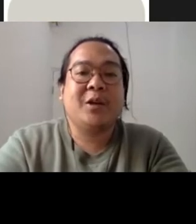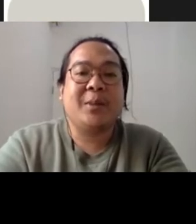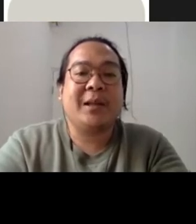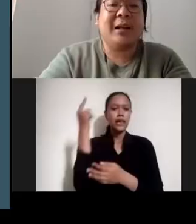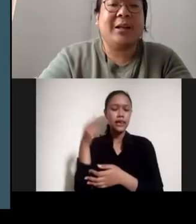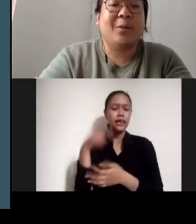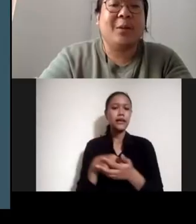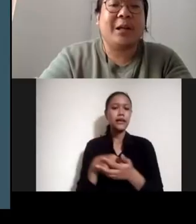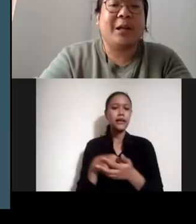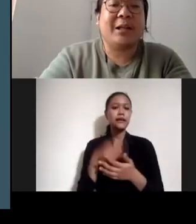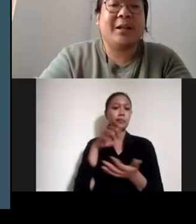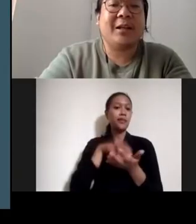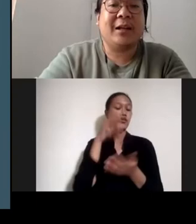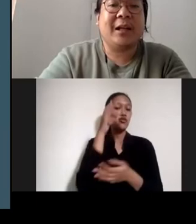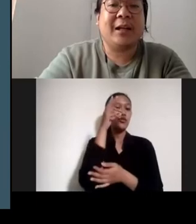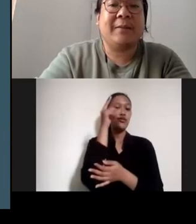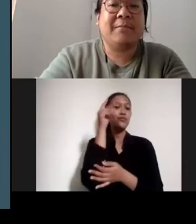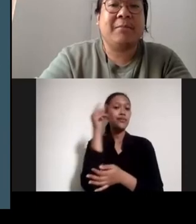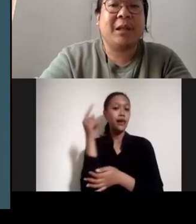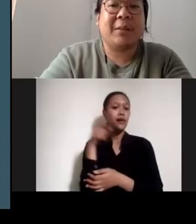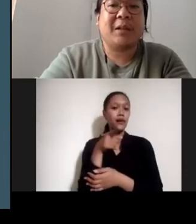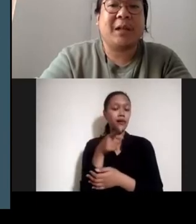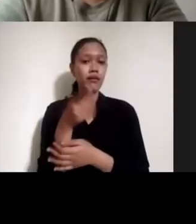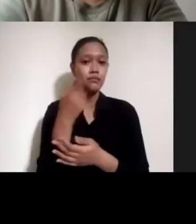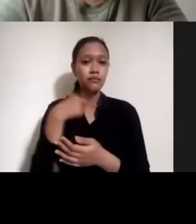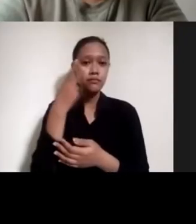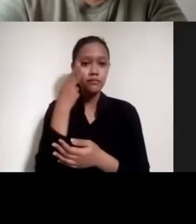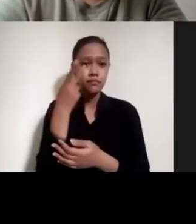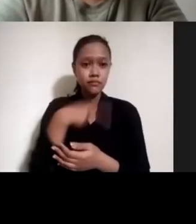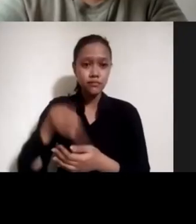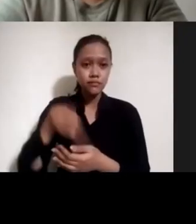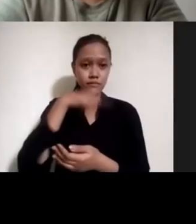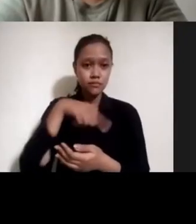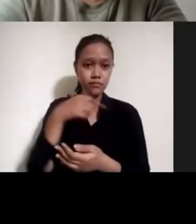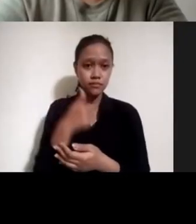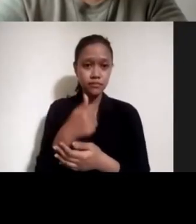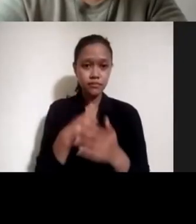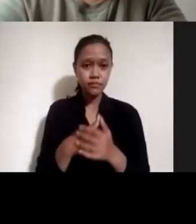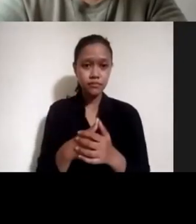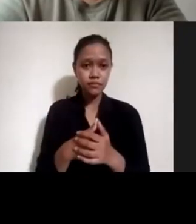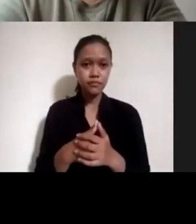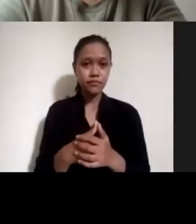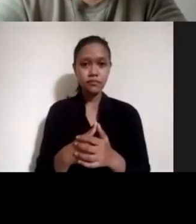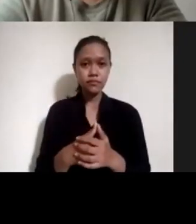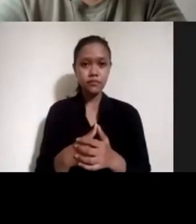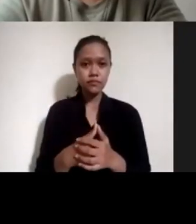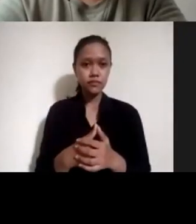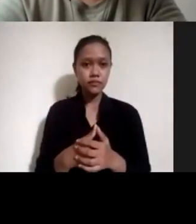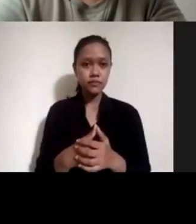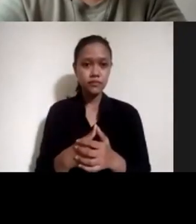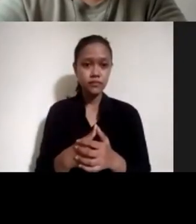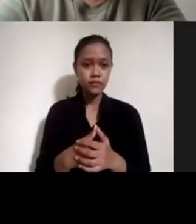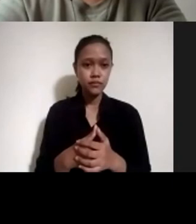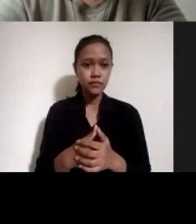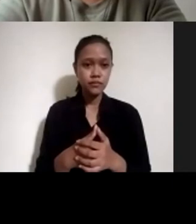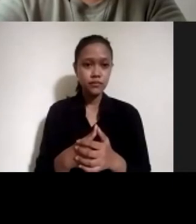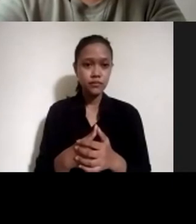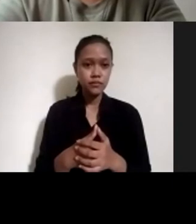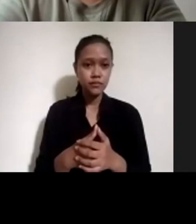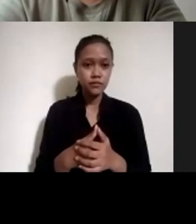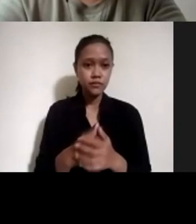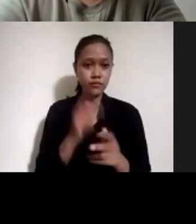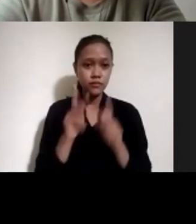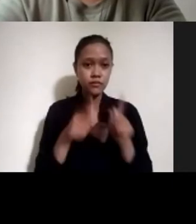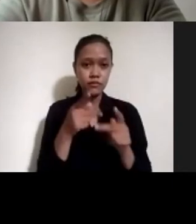Di hospital itu berarti, kita bisa melihat di daerahnya ya. Kalau admin area, oke, berarti